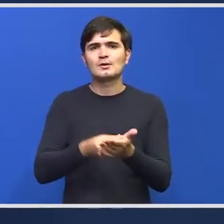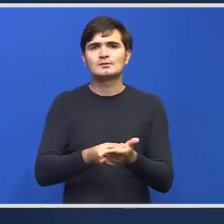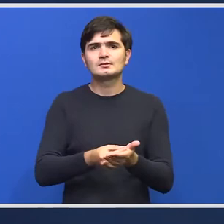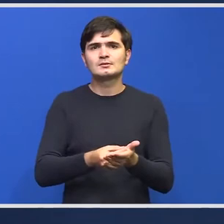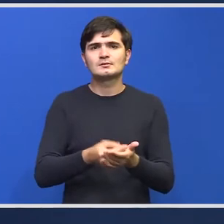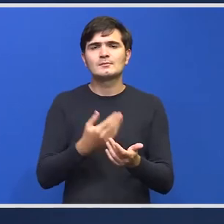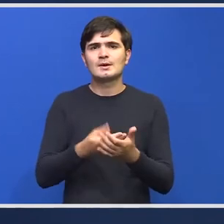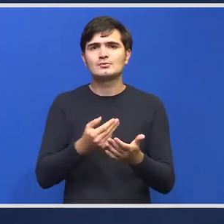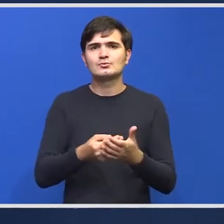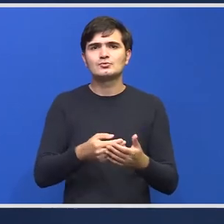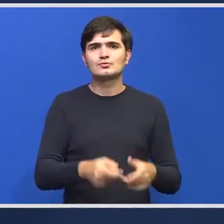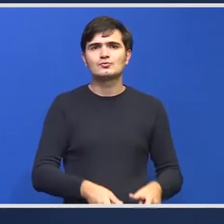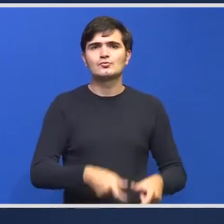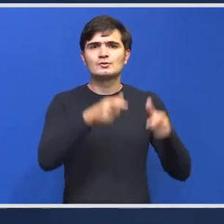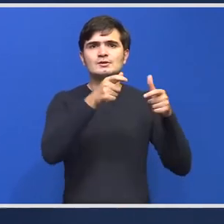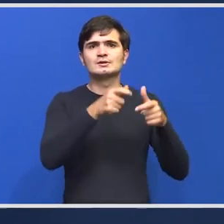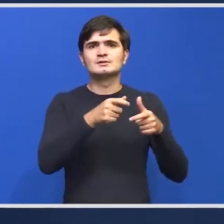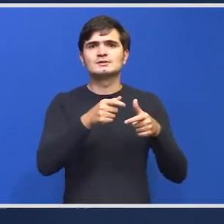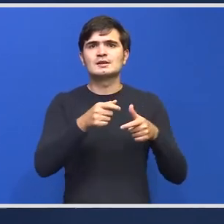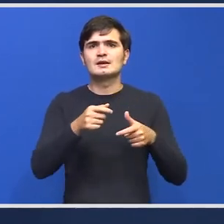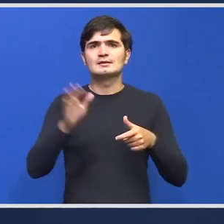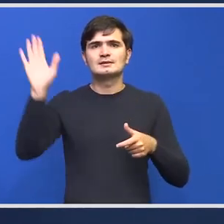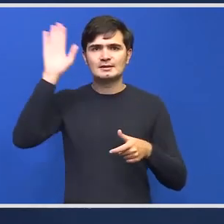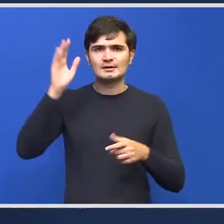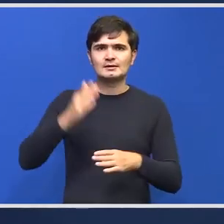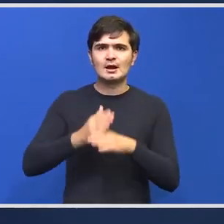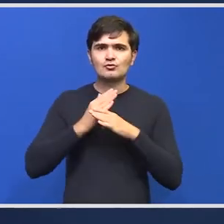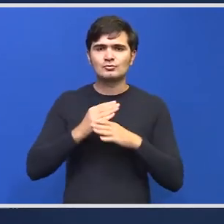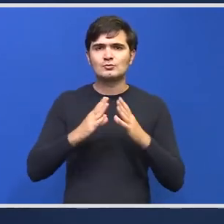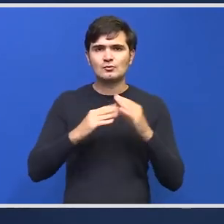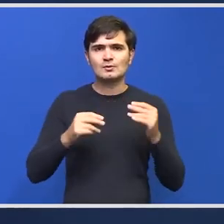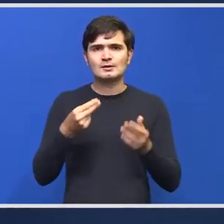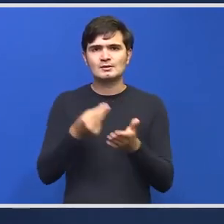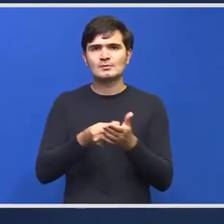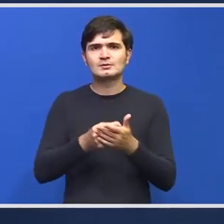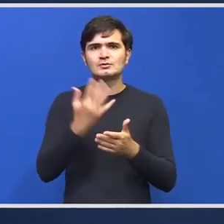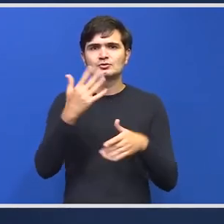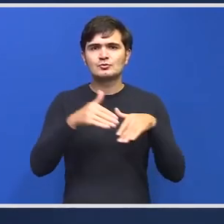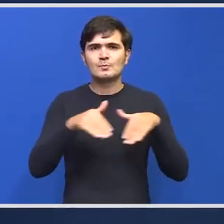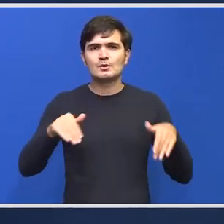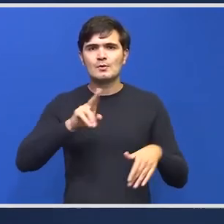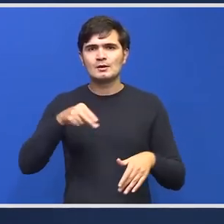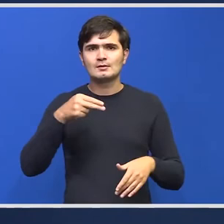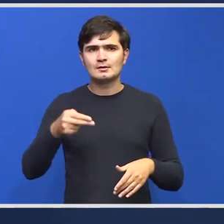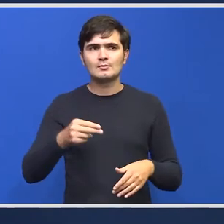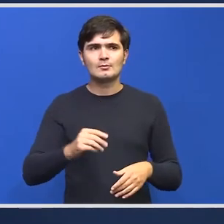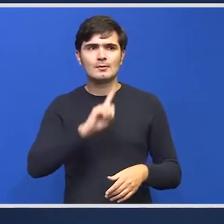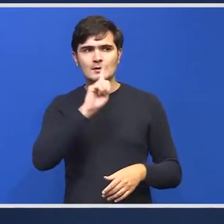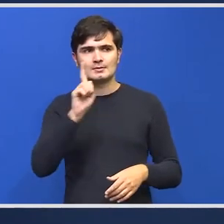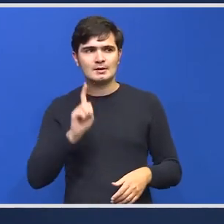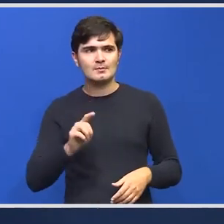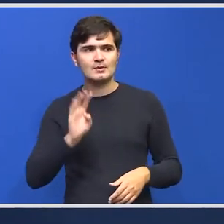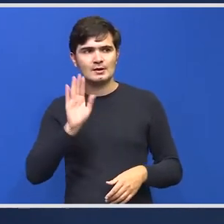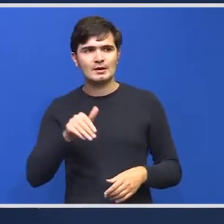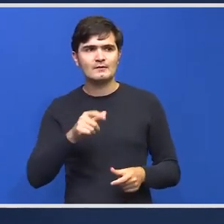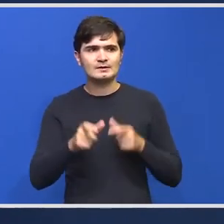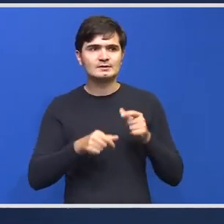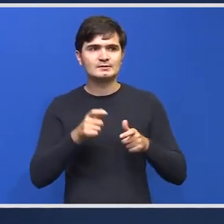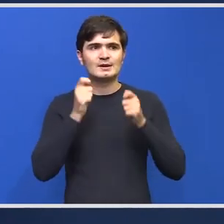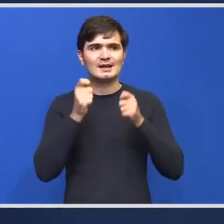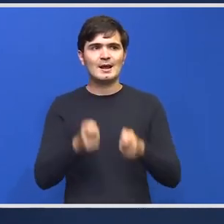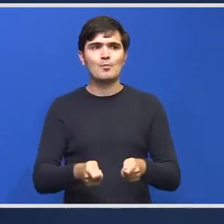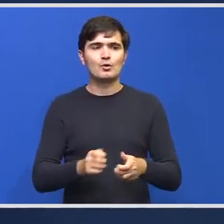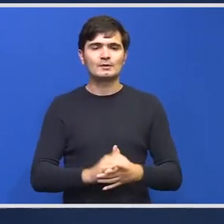unităților care au ajutat România aproximativ 5 milioane de euro dacă aveți întrebări referitoare la